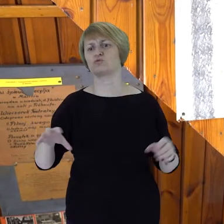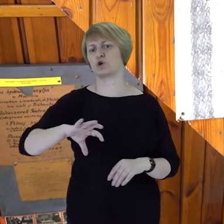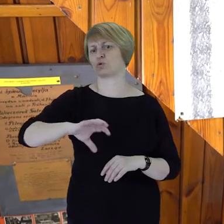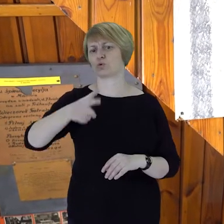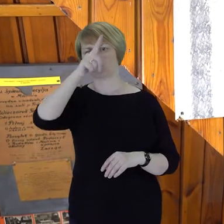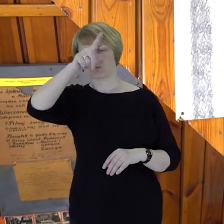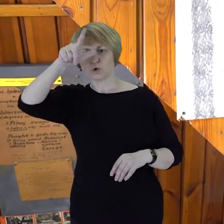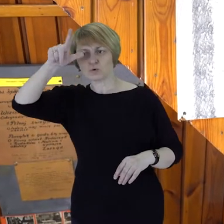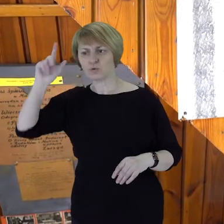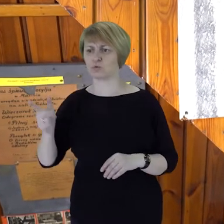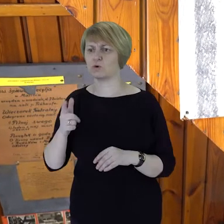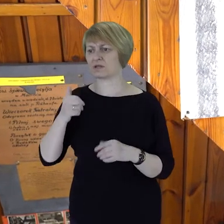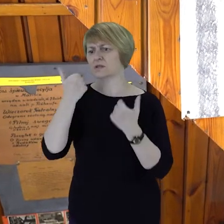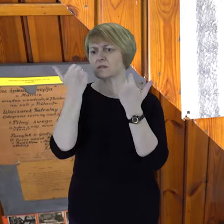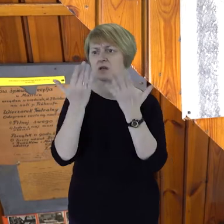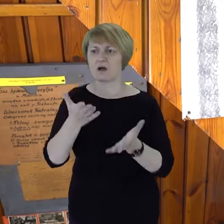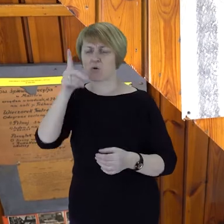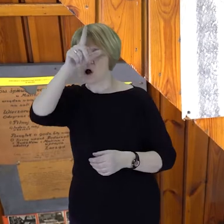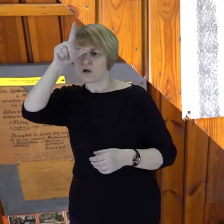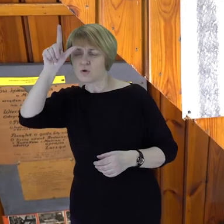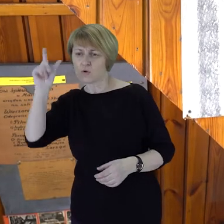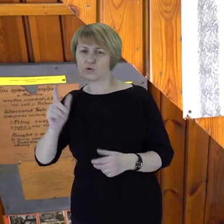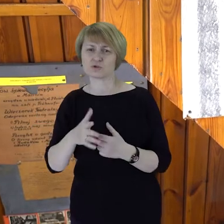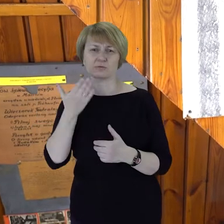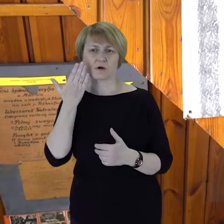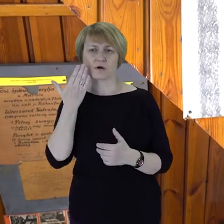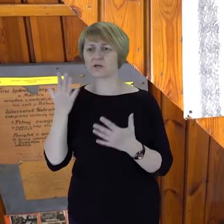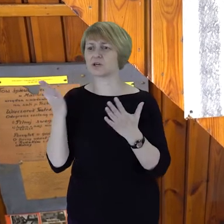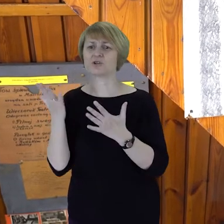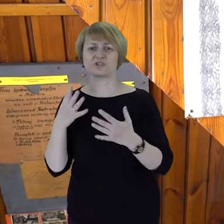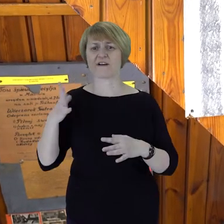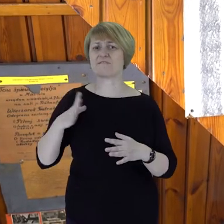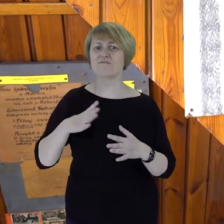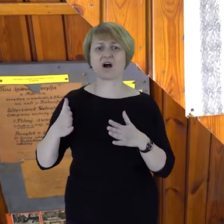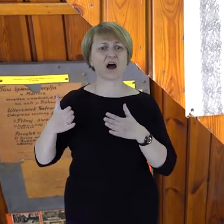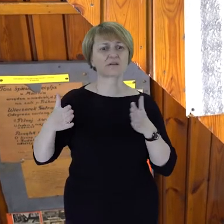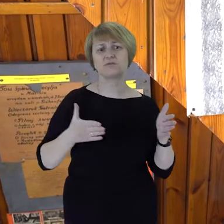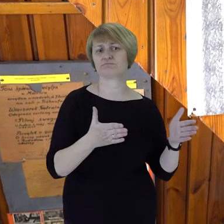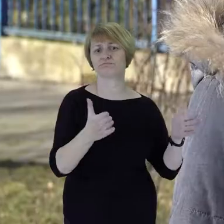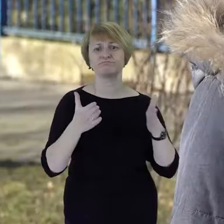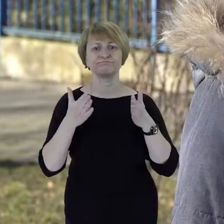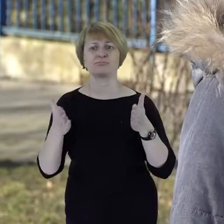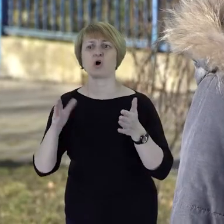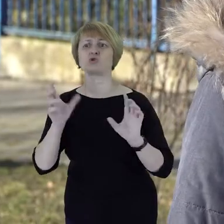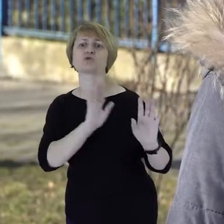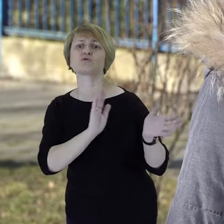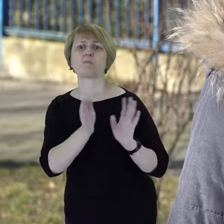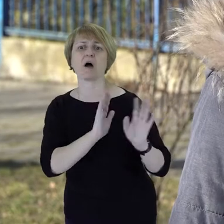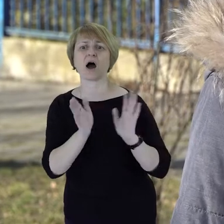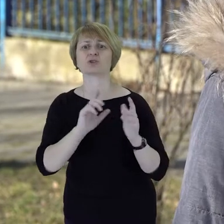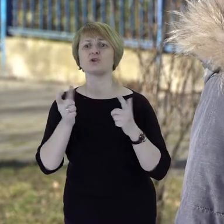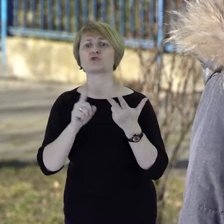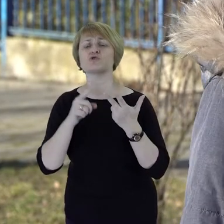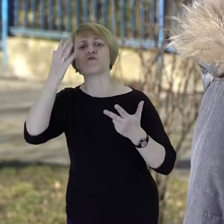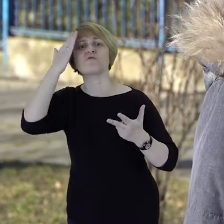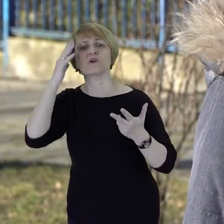i uświadamiała im, w jaką stronę warto iść, co należy pielęgnować, o czym należy